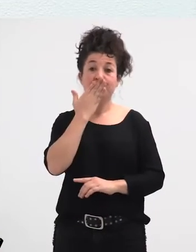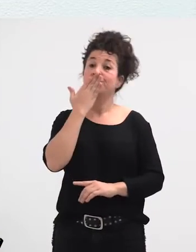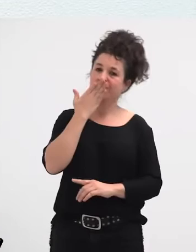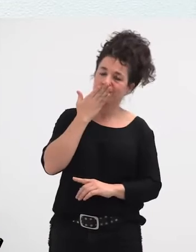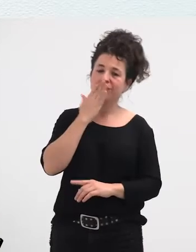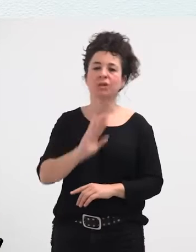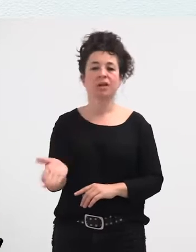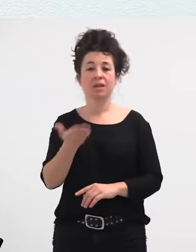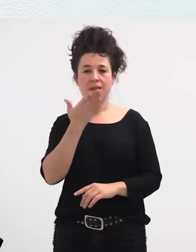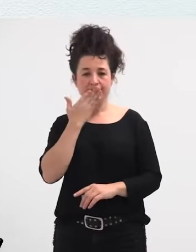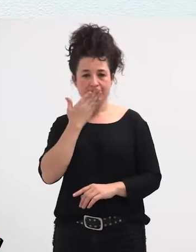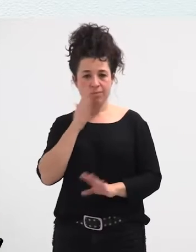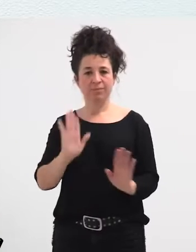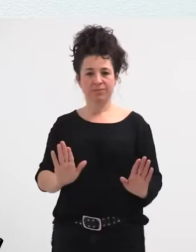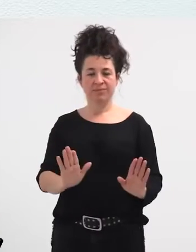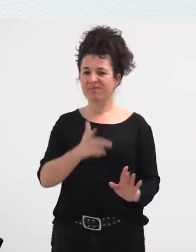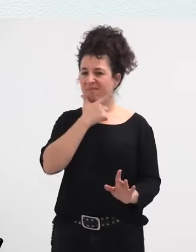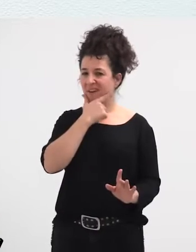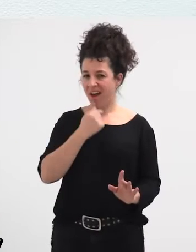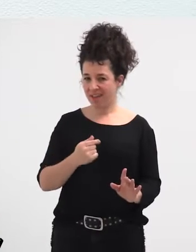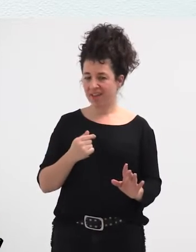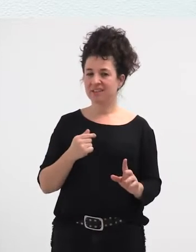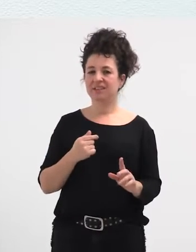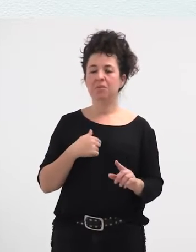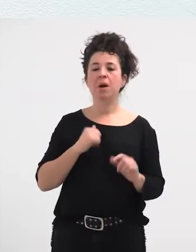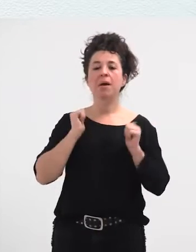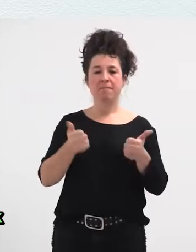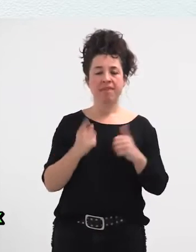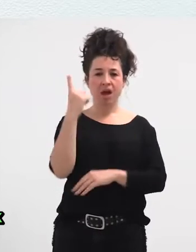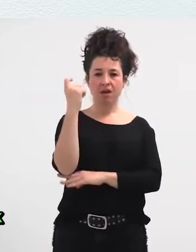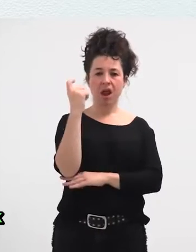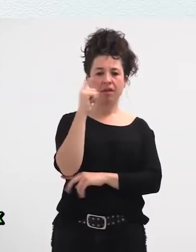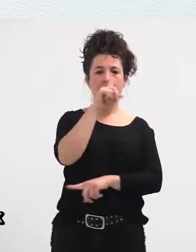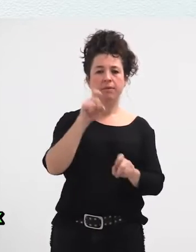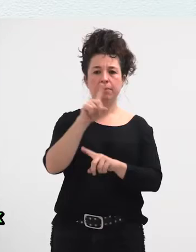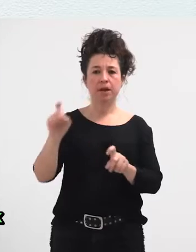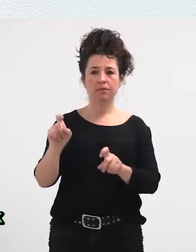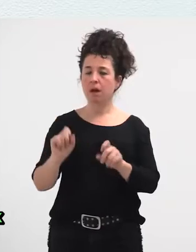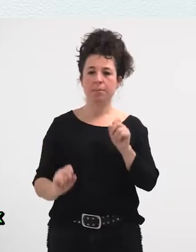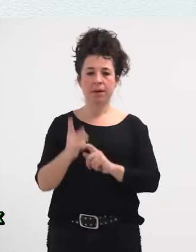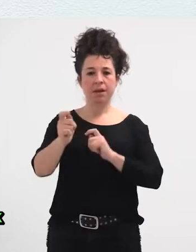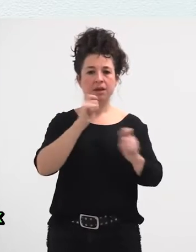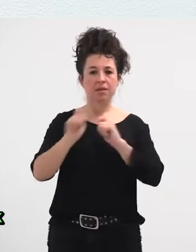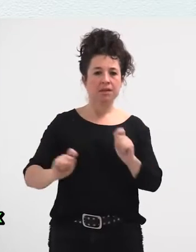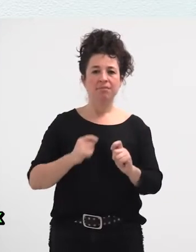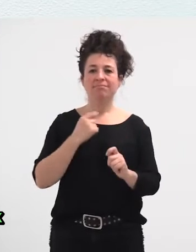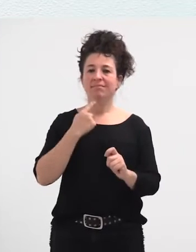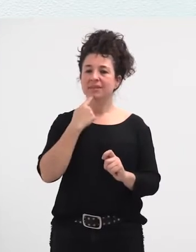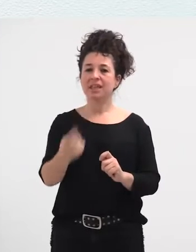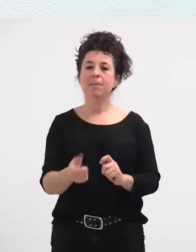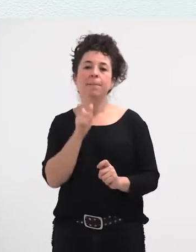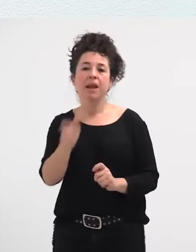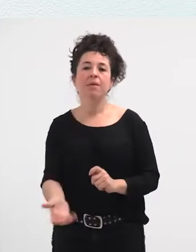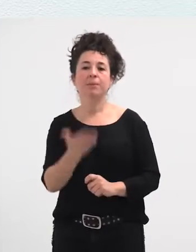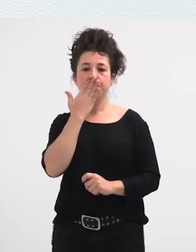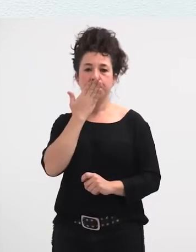Tabua da hitzu bat agertzen zeitzuna, alardeari buruzko galderak egiten hasi, eta nik uste dut lehenengo elkarrizketatek agertzen dela, Tabua.